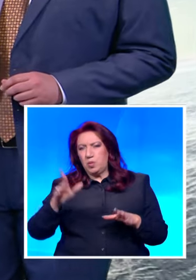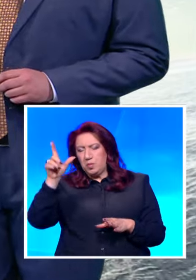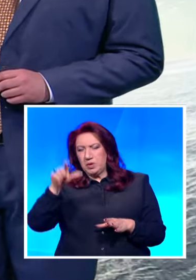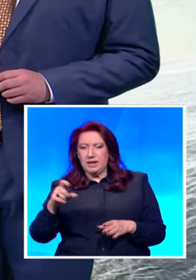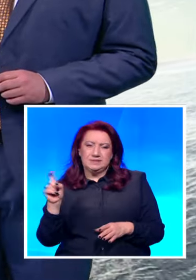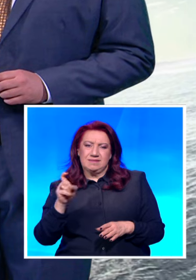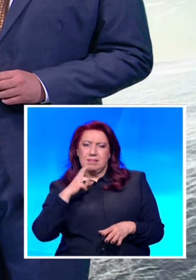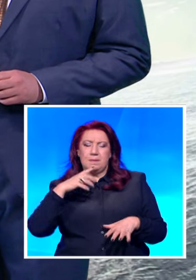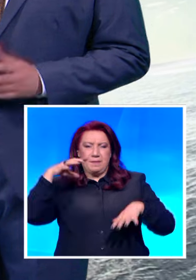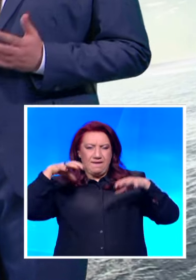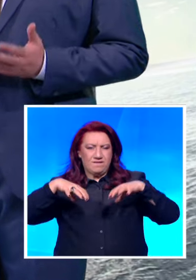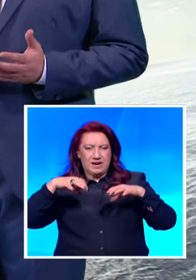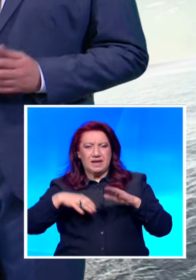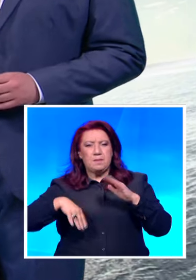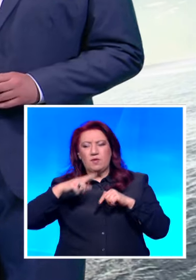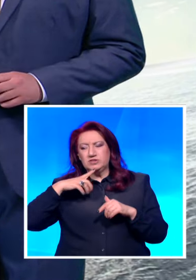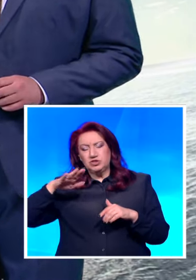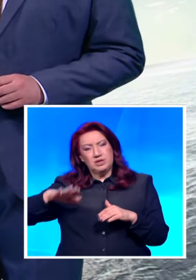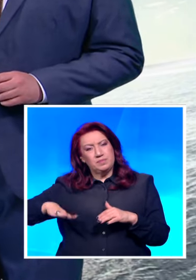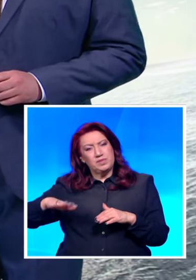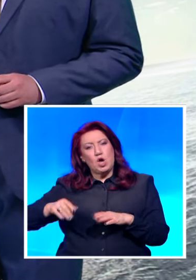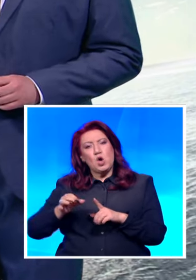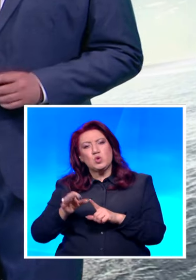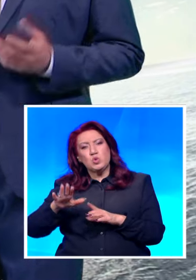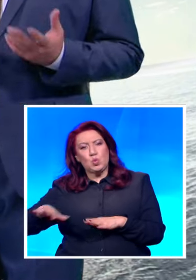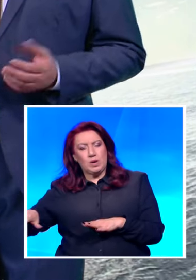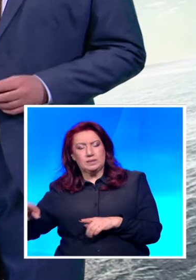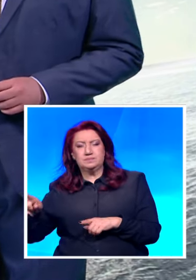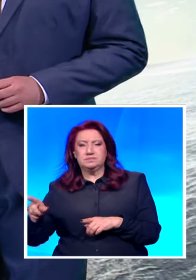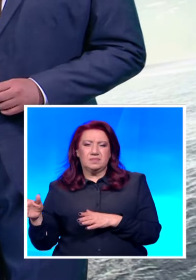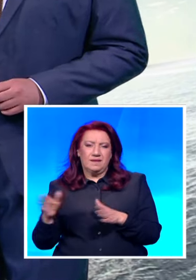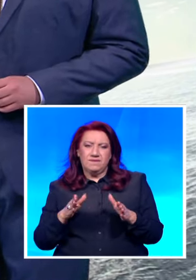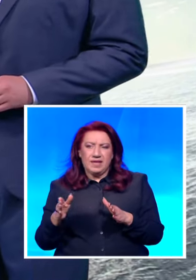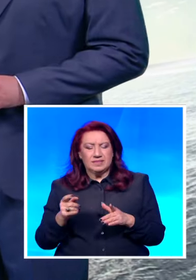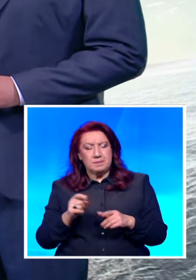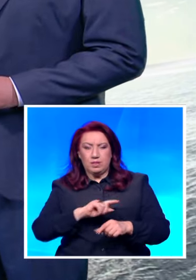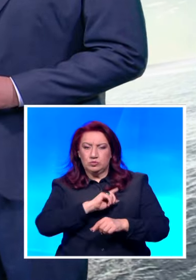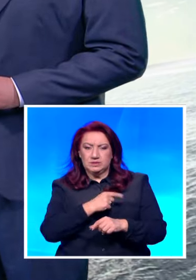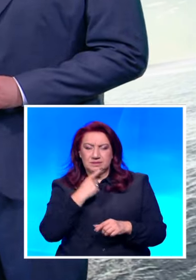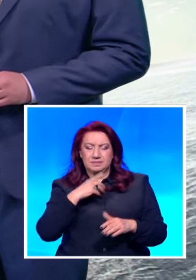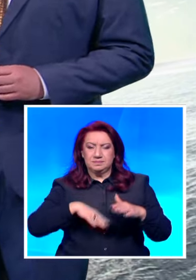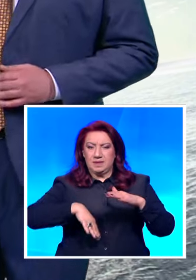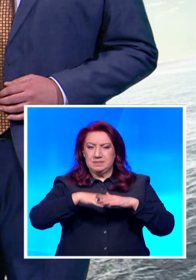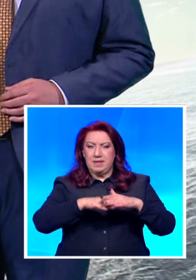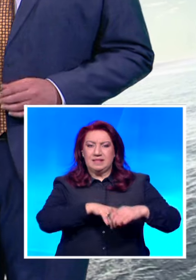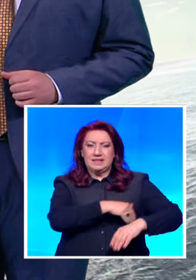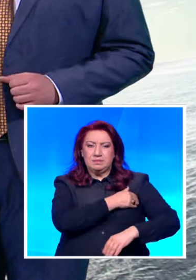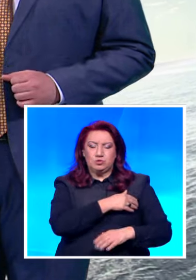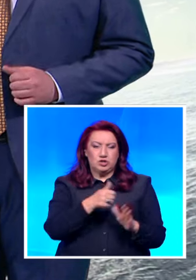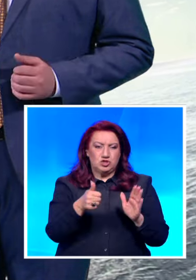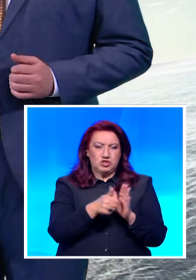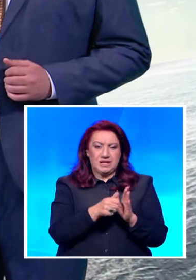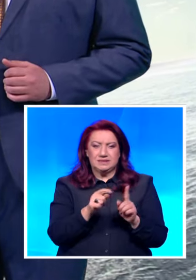и предимно над южното край брежи. Там вятърът е умерен до силен, а максималните температури ще са между 16 и 18